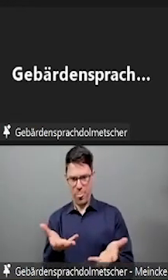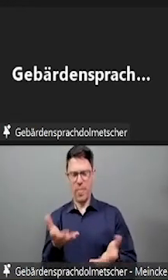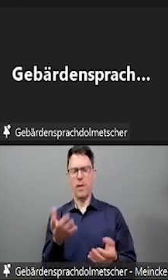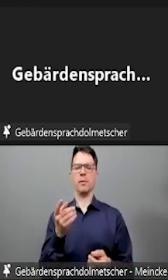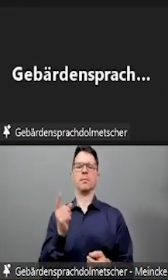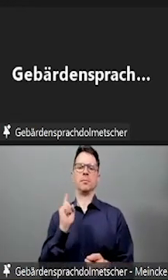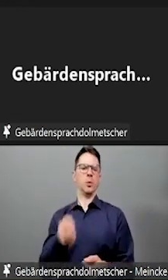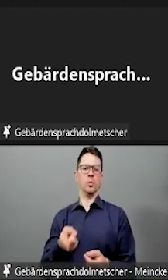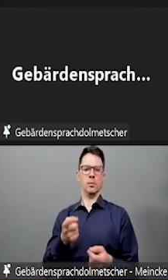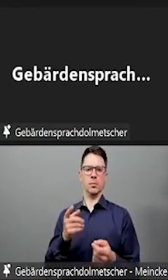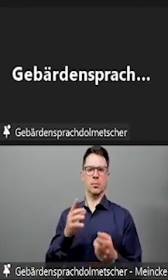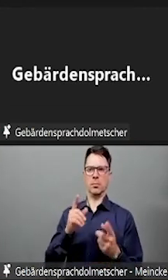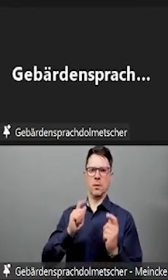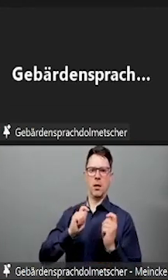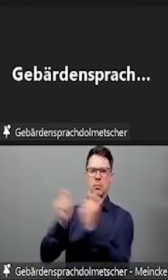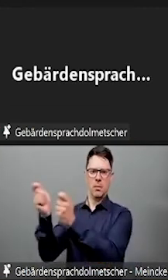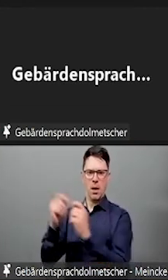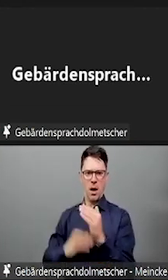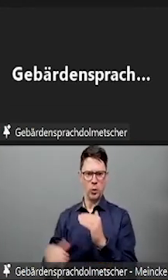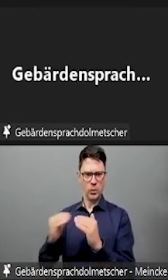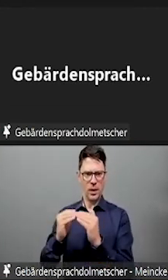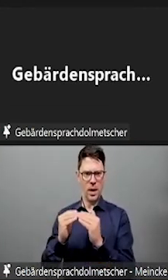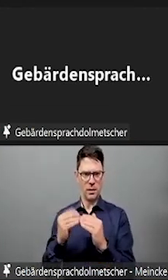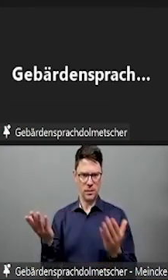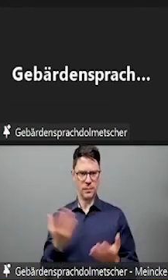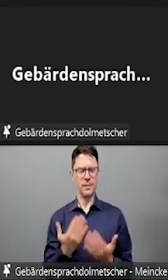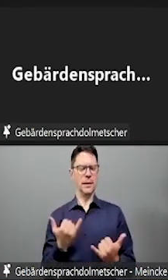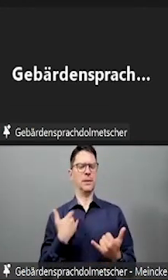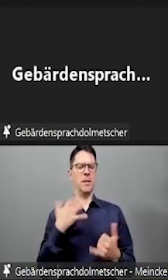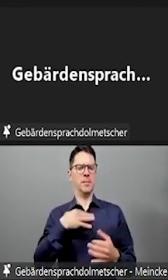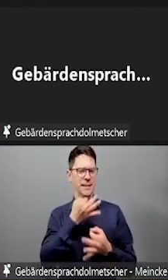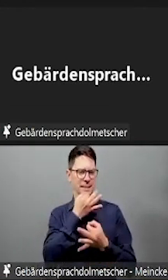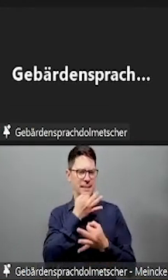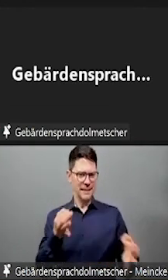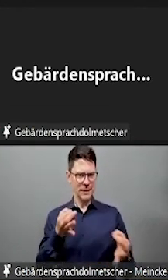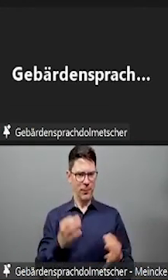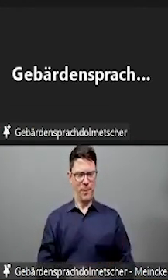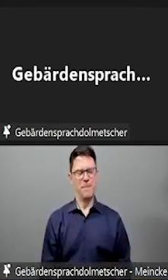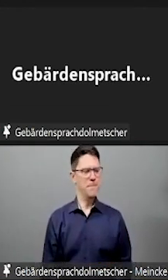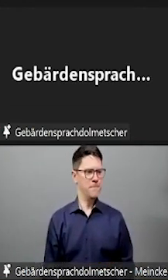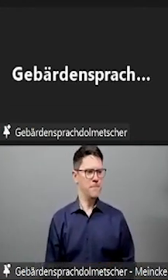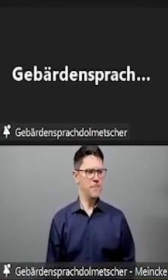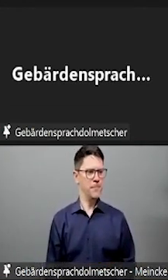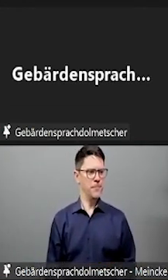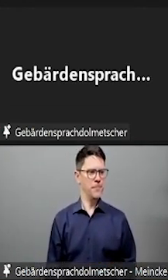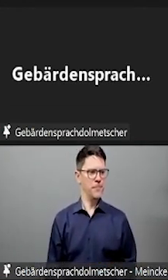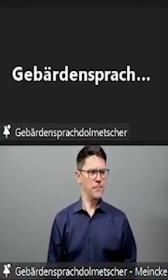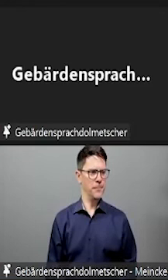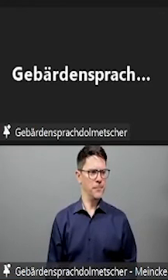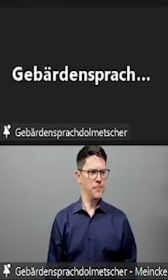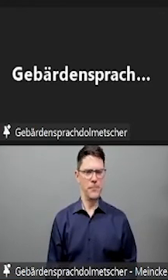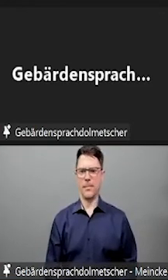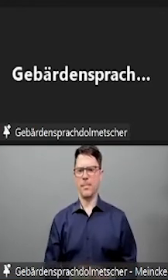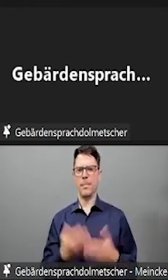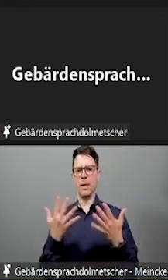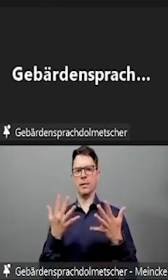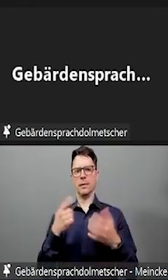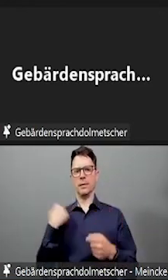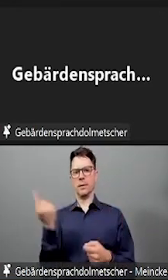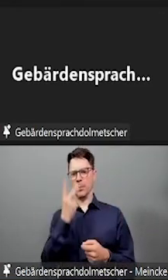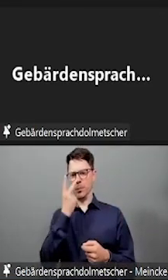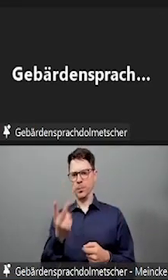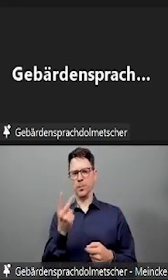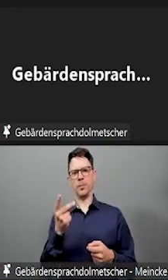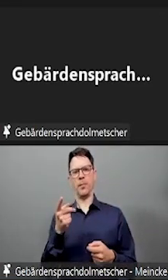nicht mangelnde Fähigkeiten beziehungsweise Kompetenzen ausgleichen. Das ist so die Grundidee. Und dann hat die